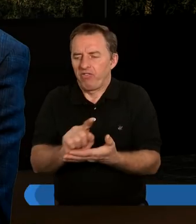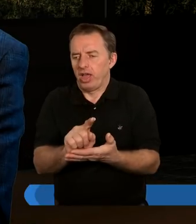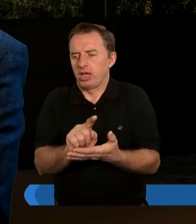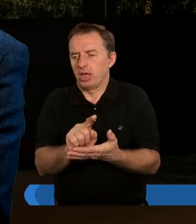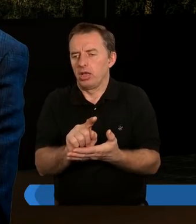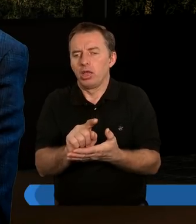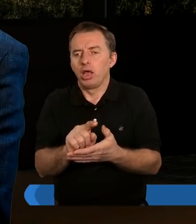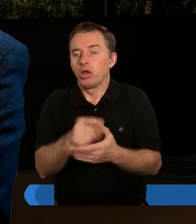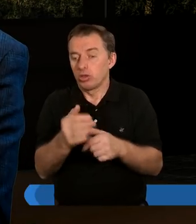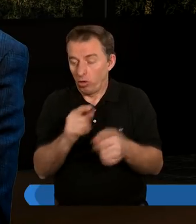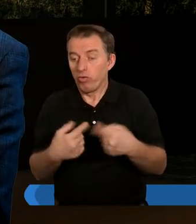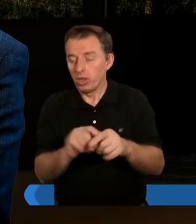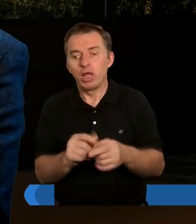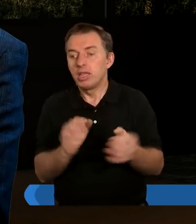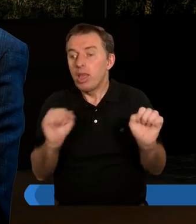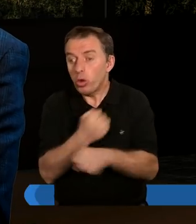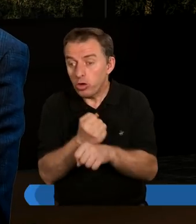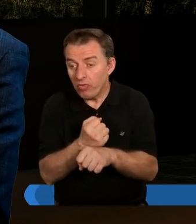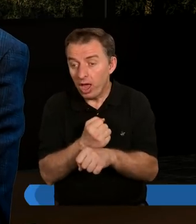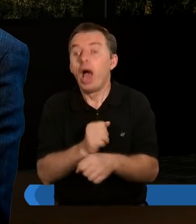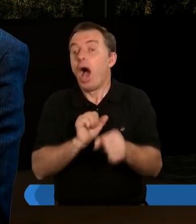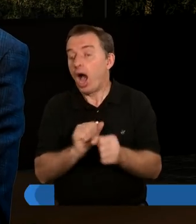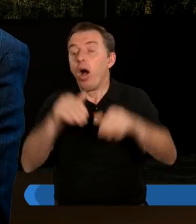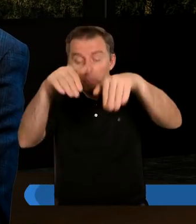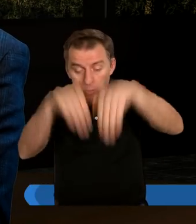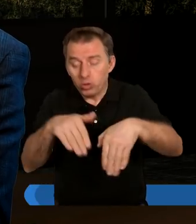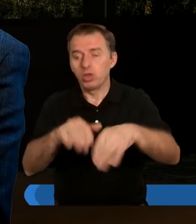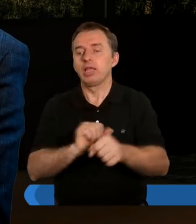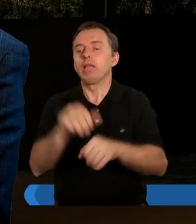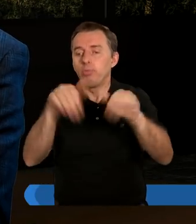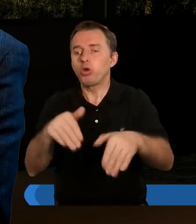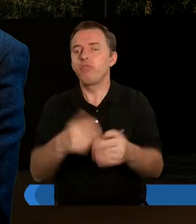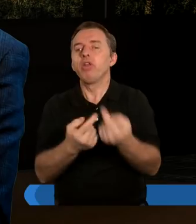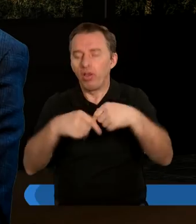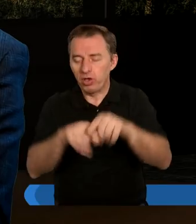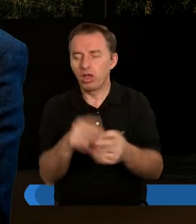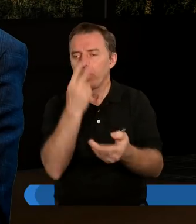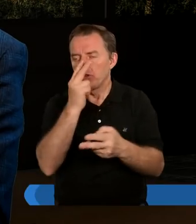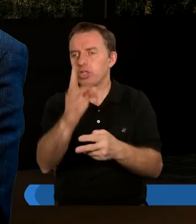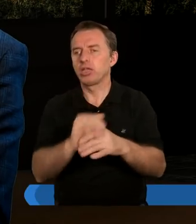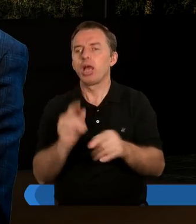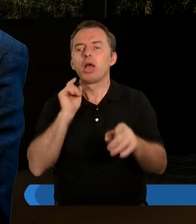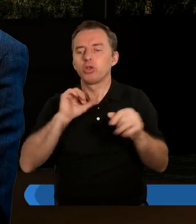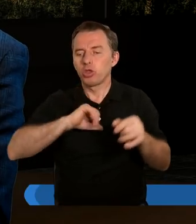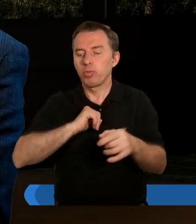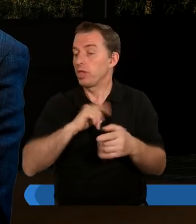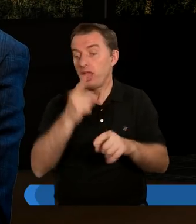Niemożliwe staje się możliwe. Bo to jest niemożliwe, żeby przyjąć zbiega jak brata.